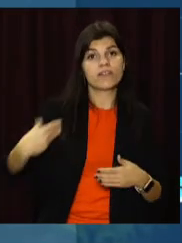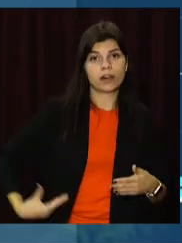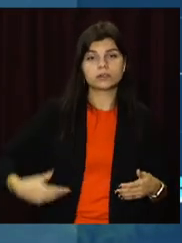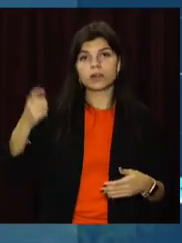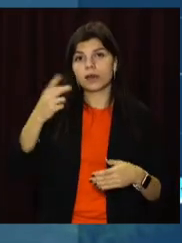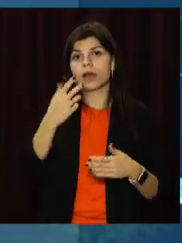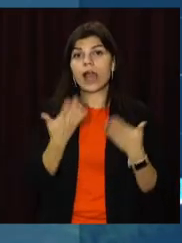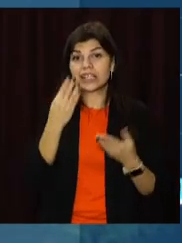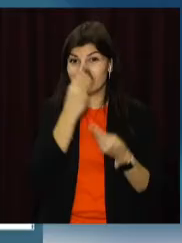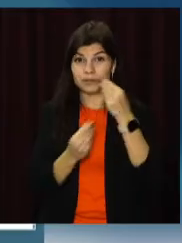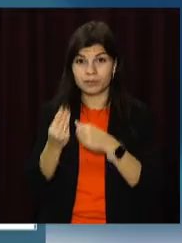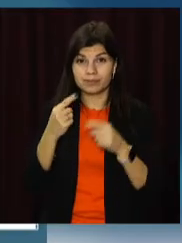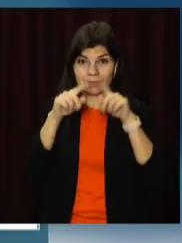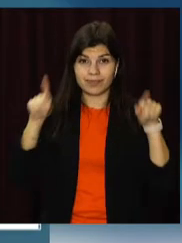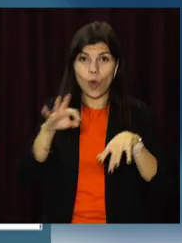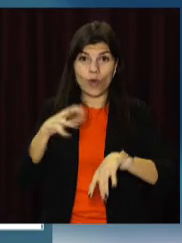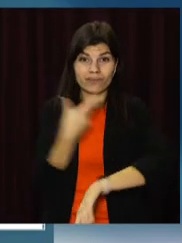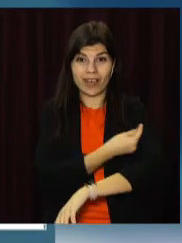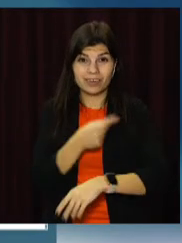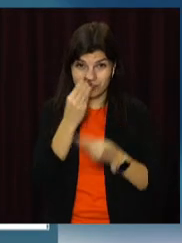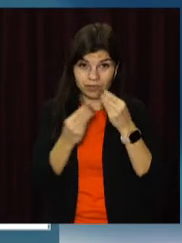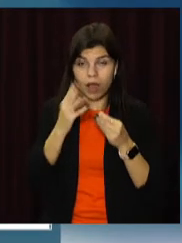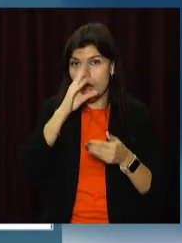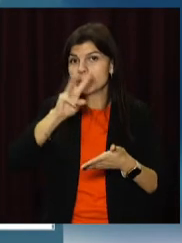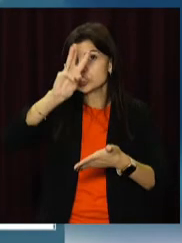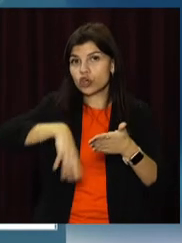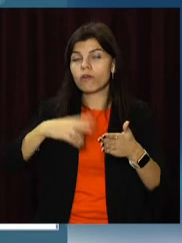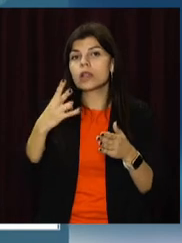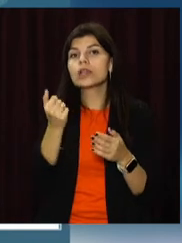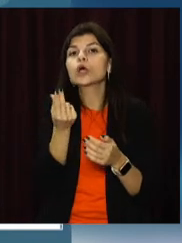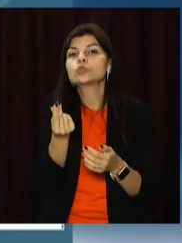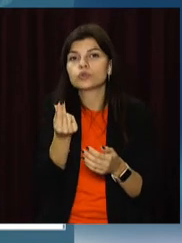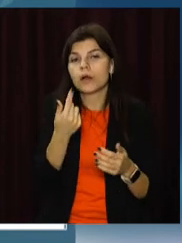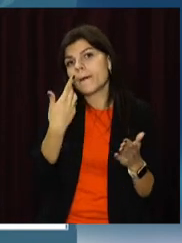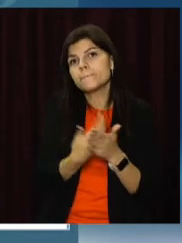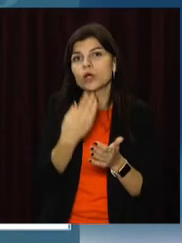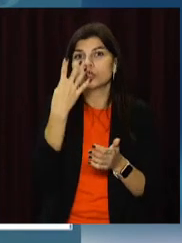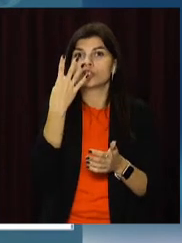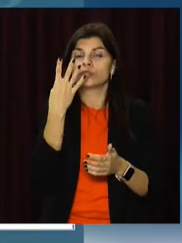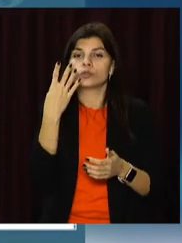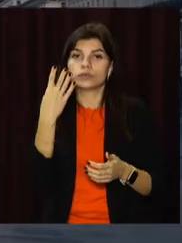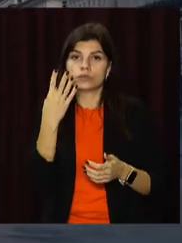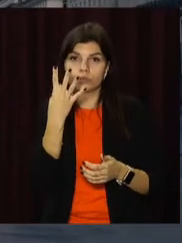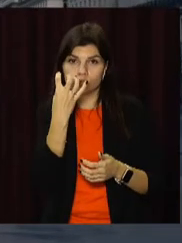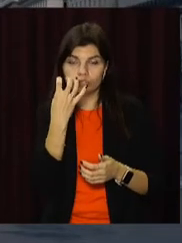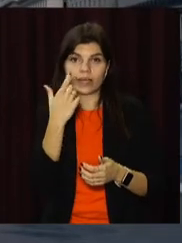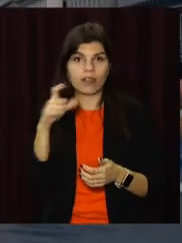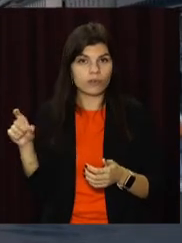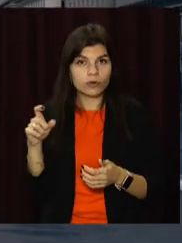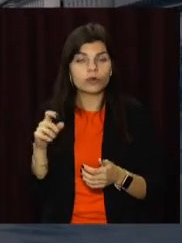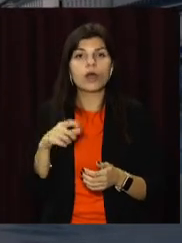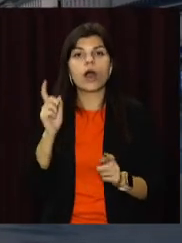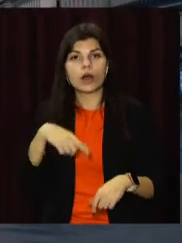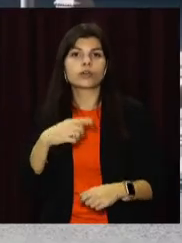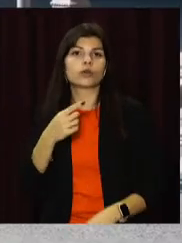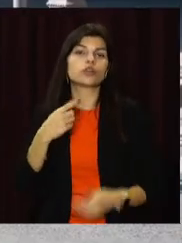пред'явника підробленого сертифіката вакцинації можуть оштрафувати на суму до майже 4 тисяч євро, а також позбавити